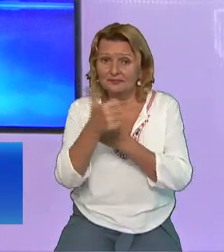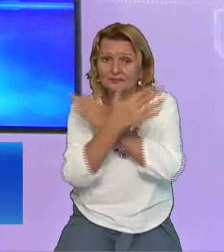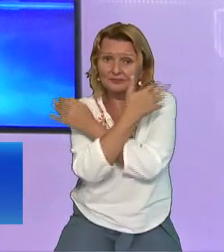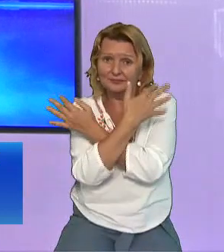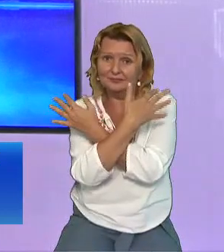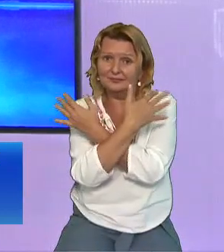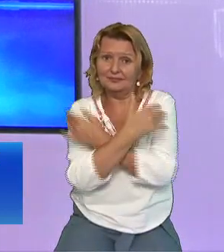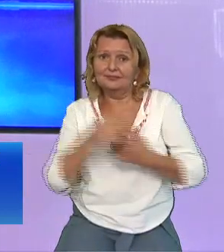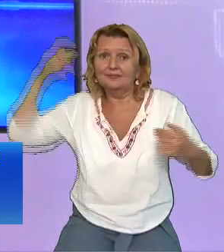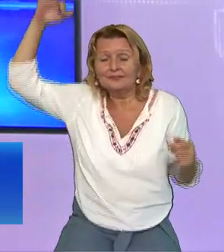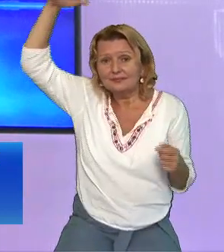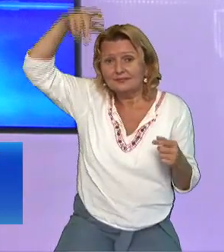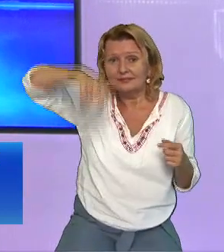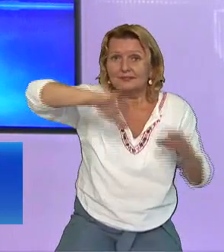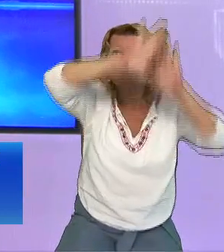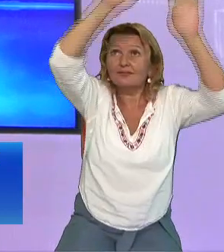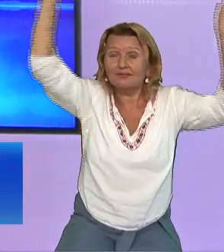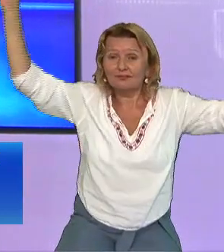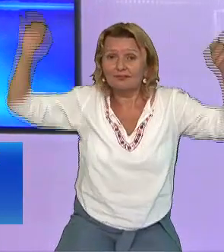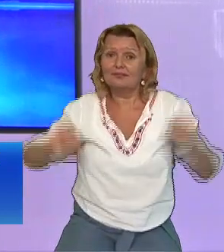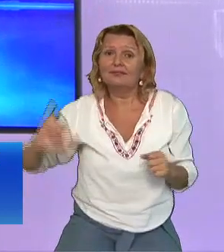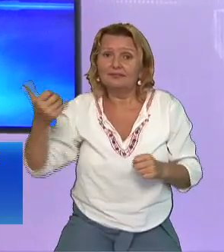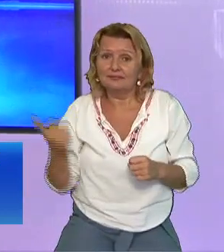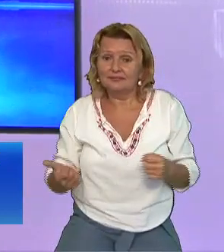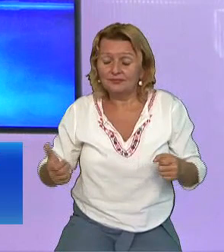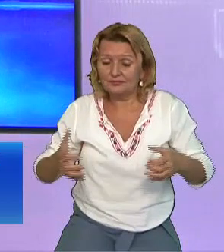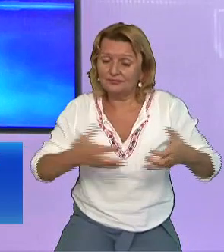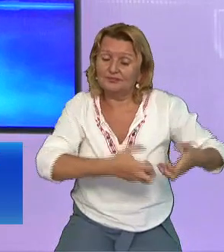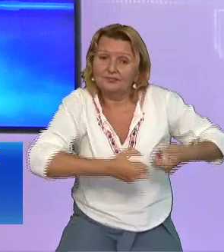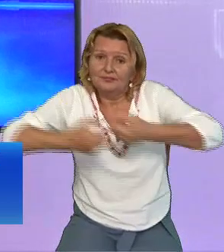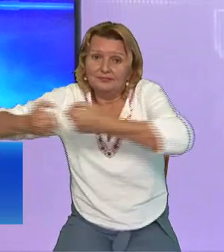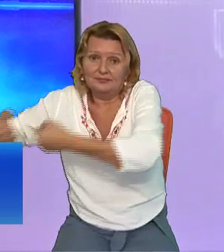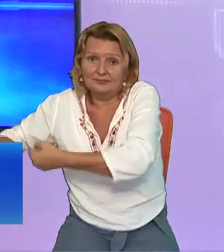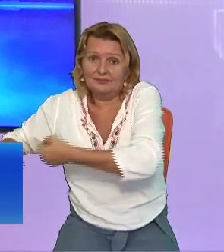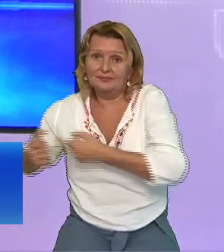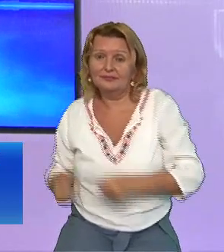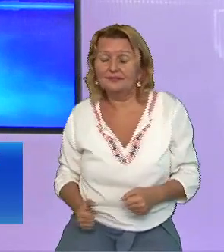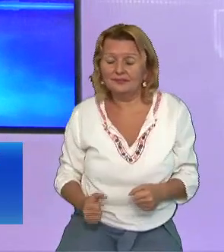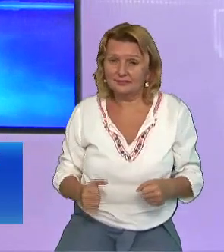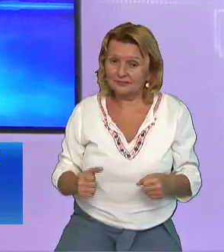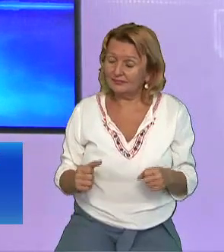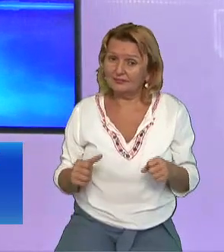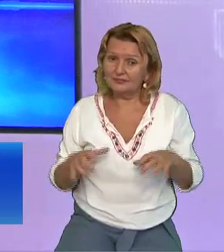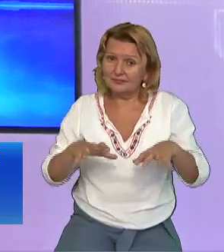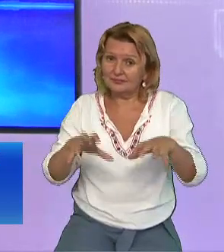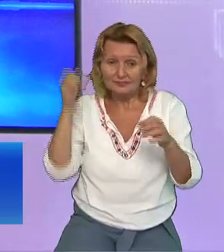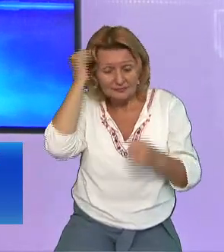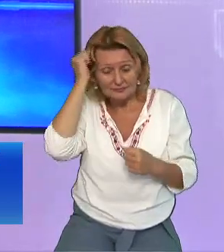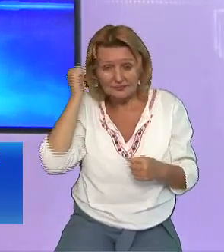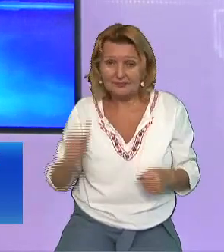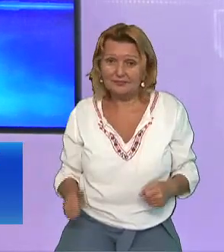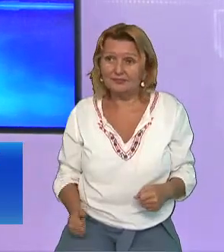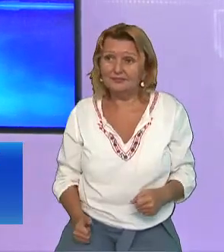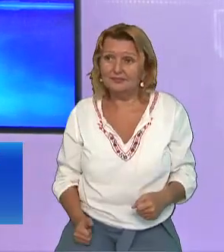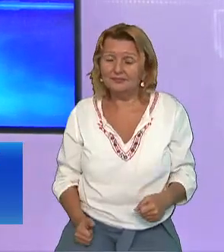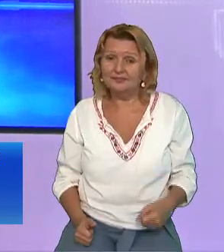Acest înger din cer Este cel Care a ocupat locul lui Satana În cerul lui Dumnezeu Este îngerul